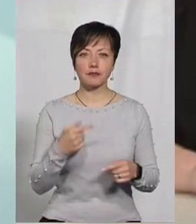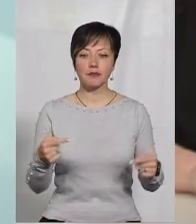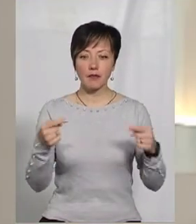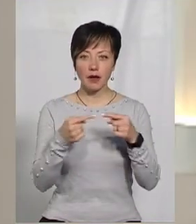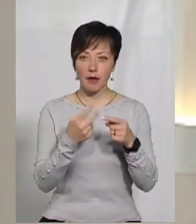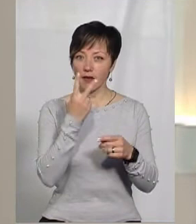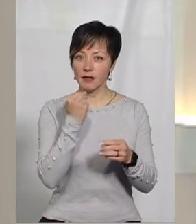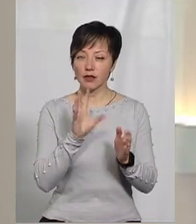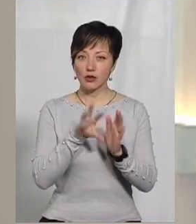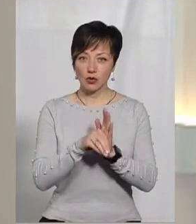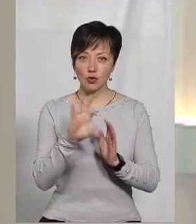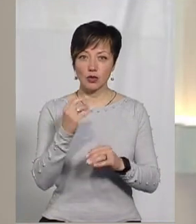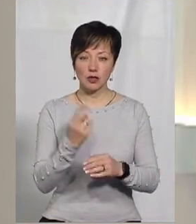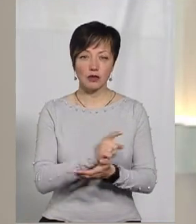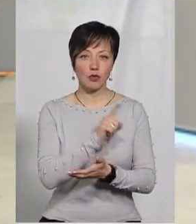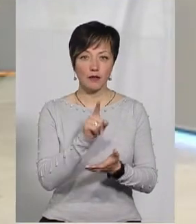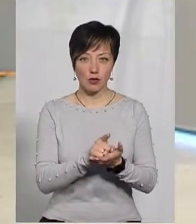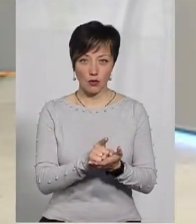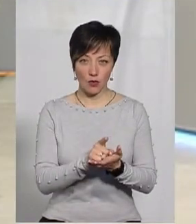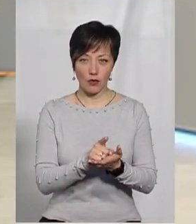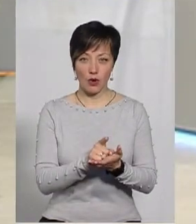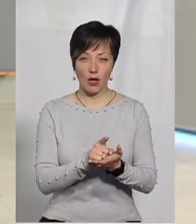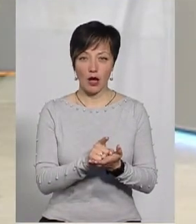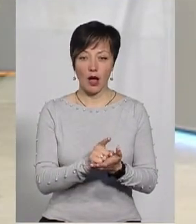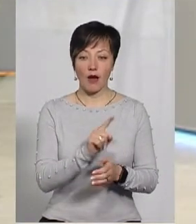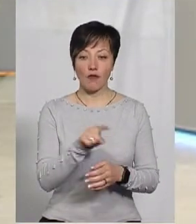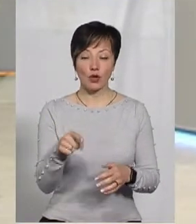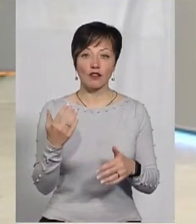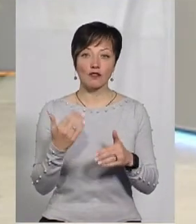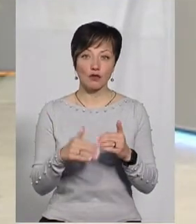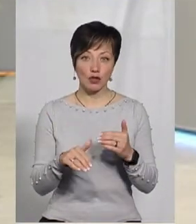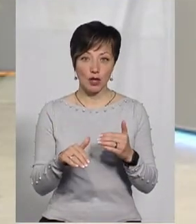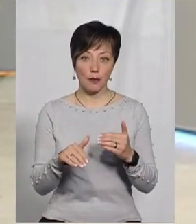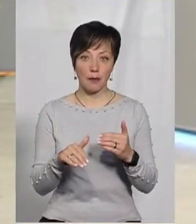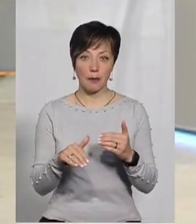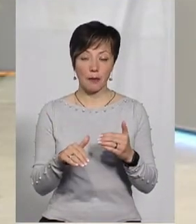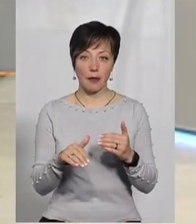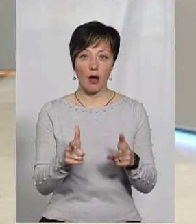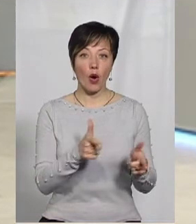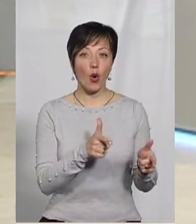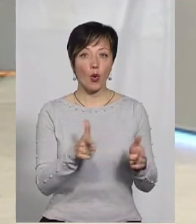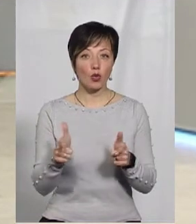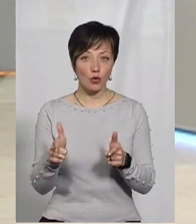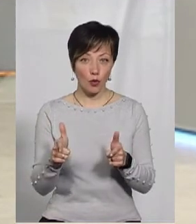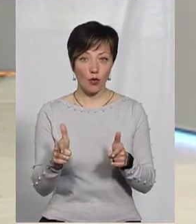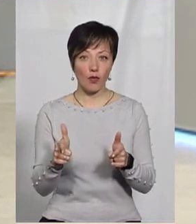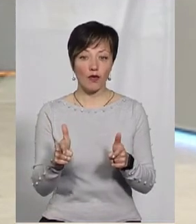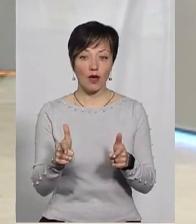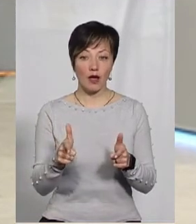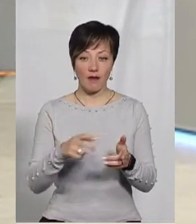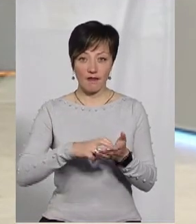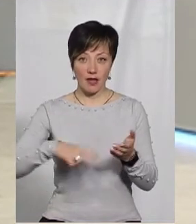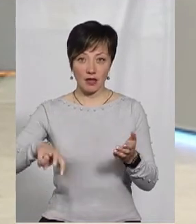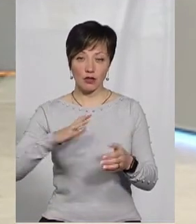певна соціалізація відбувається. Соціалізація обов'язково. Тобто, вони вже готові вийти з нашого